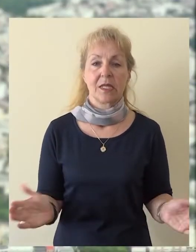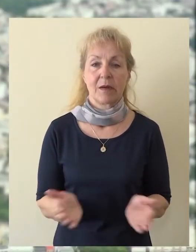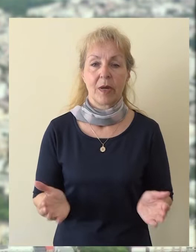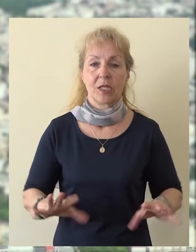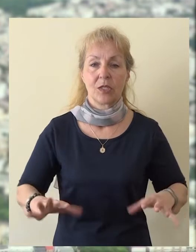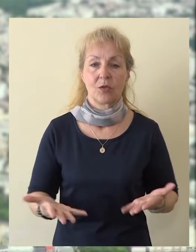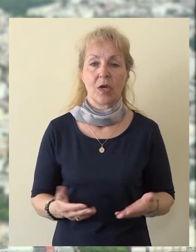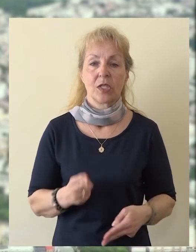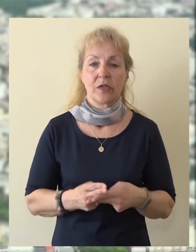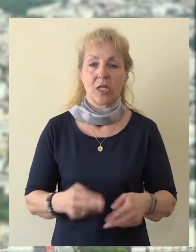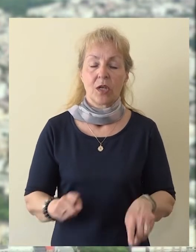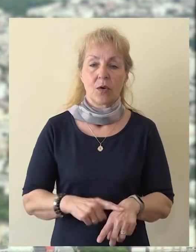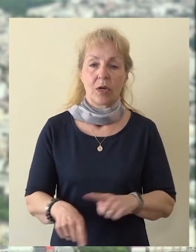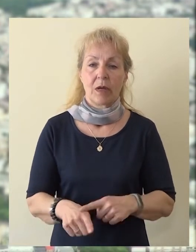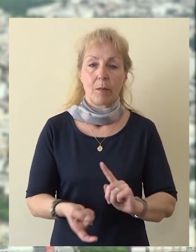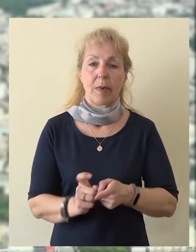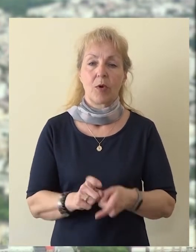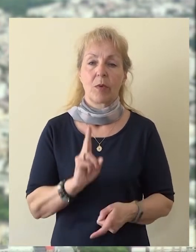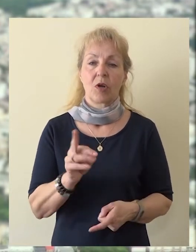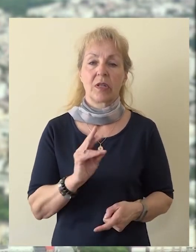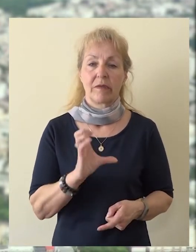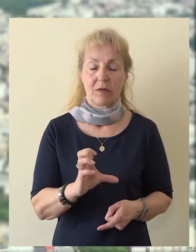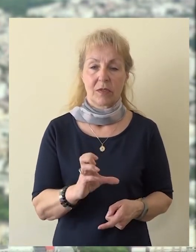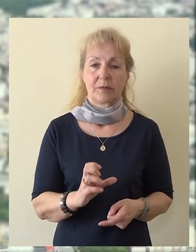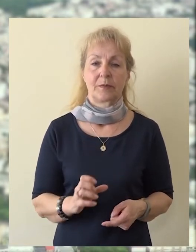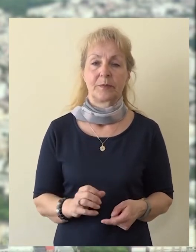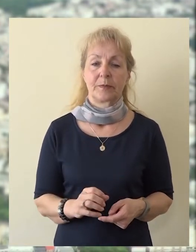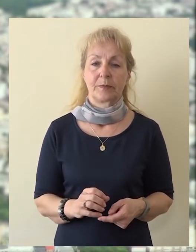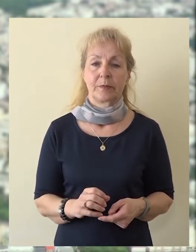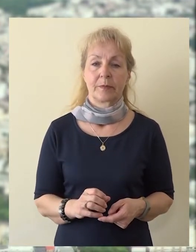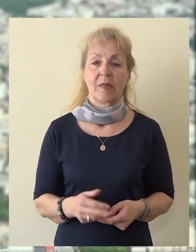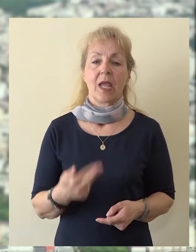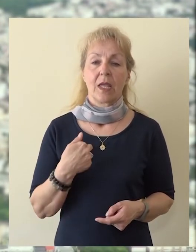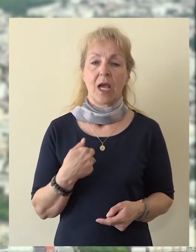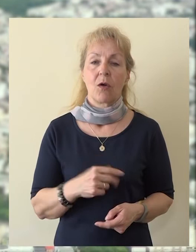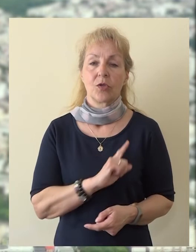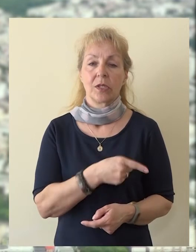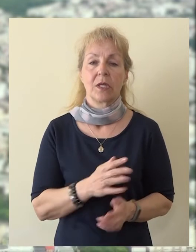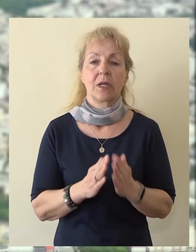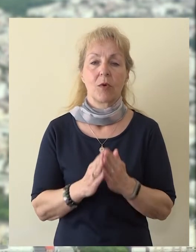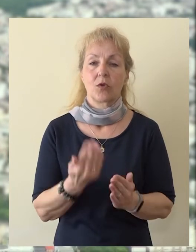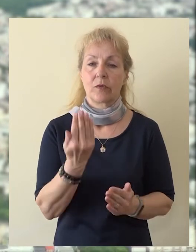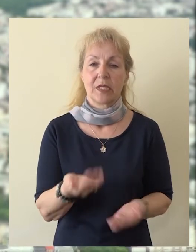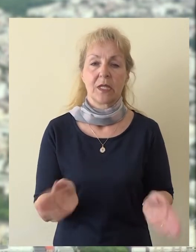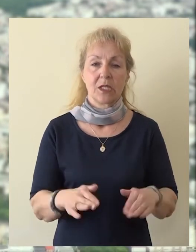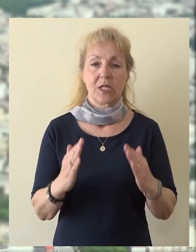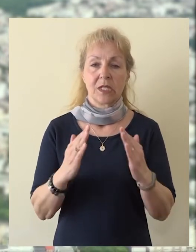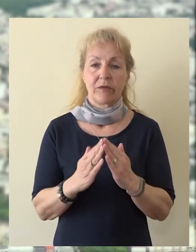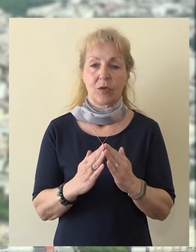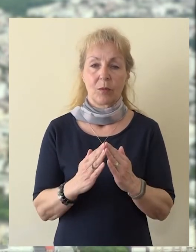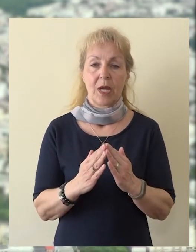ситуацію в залізних руках. Поборемо коронавірус. Ми його, не він нас. Я наполегливо прошу вас,